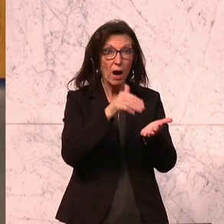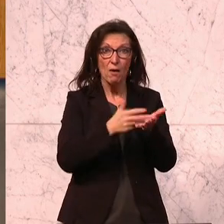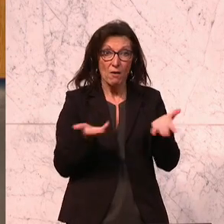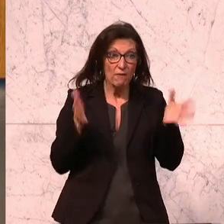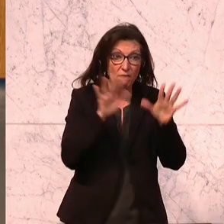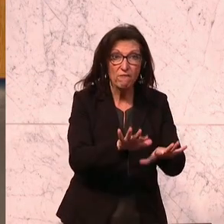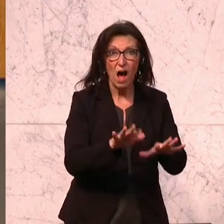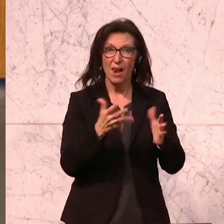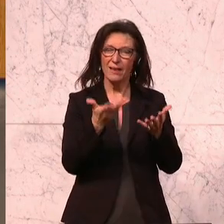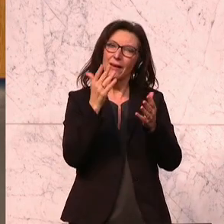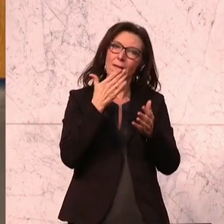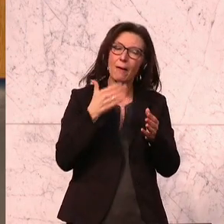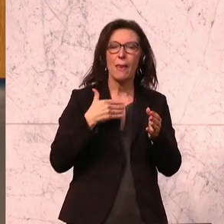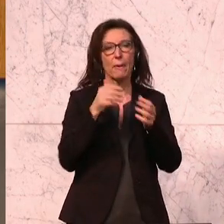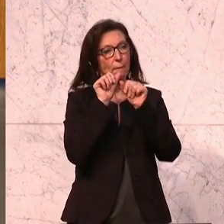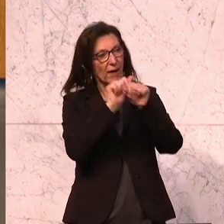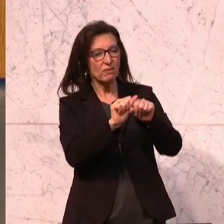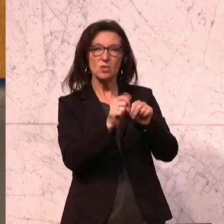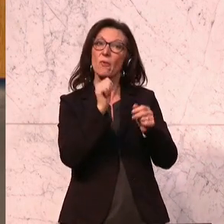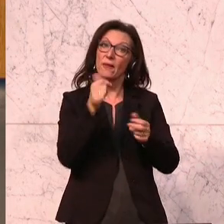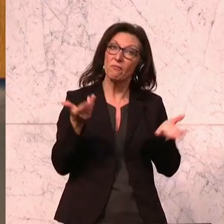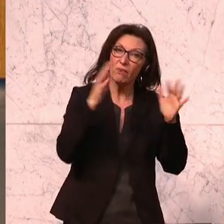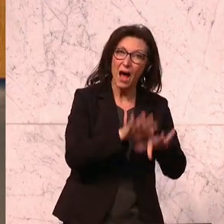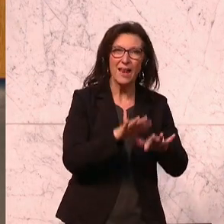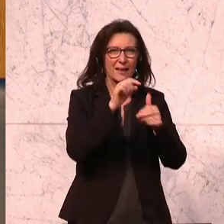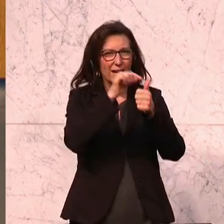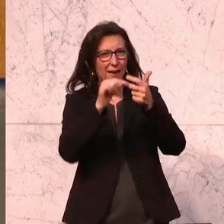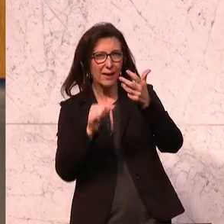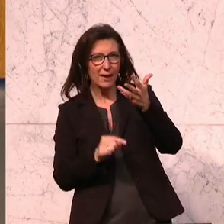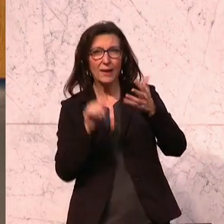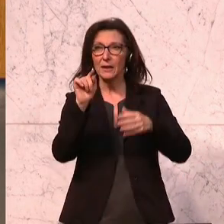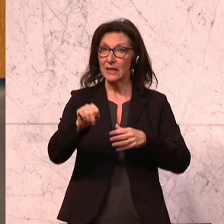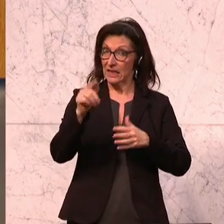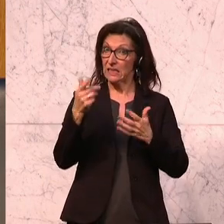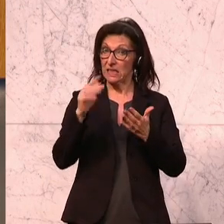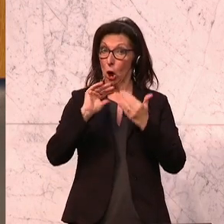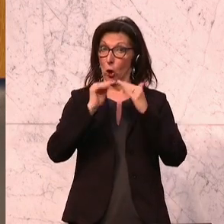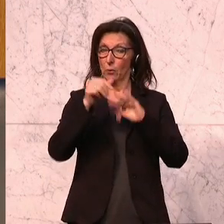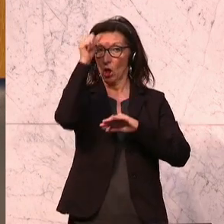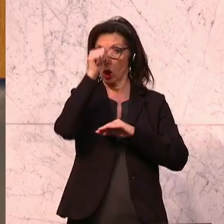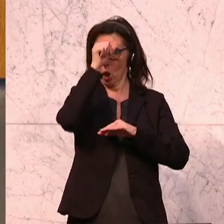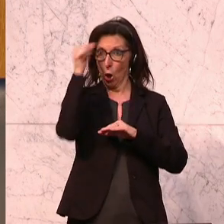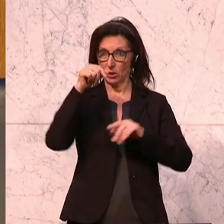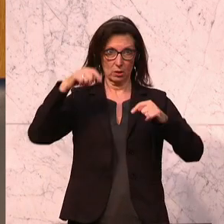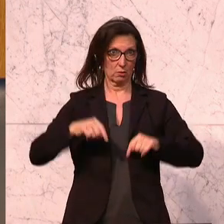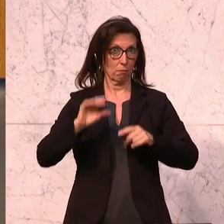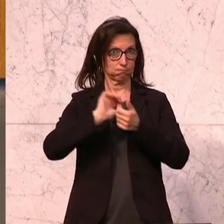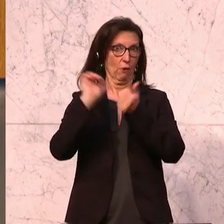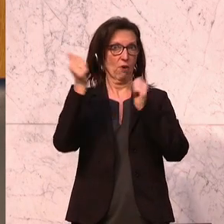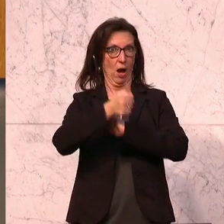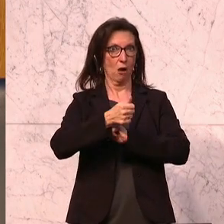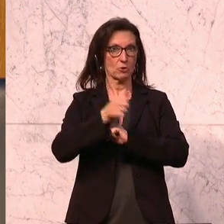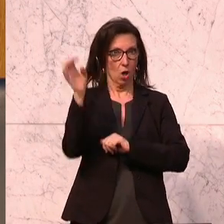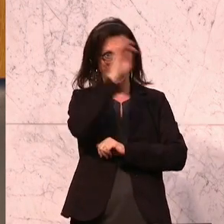tätig zu sein. Das inzwischen ein Vorzeigemodell, auch auf europäischer Ebene, auch das jetzt im